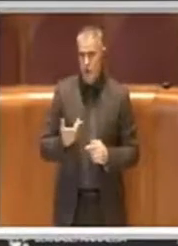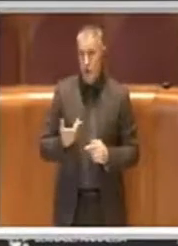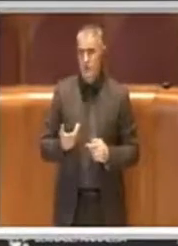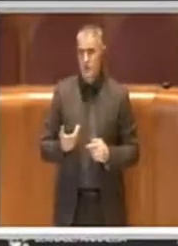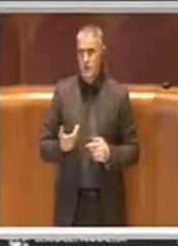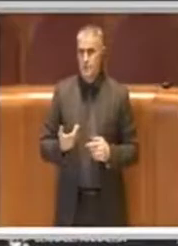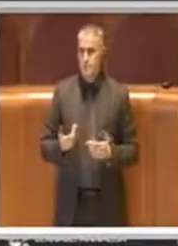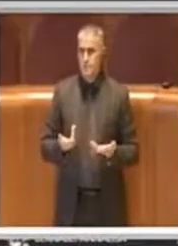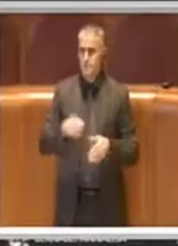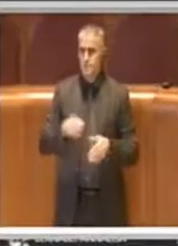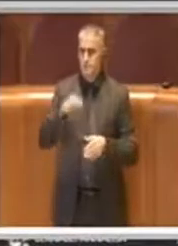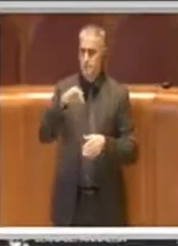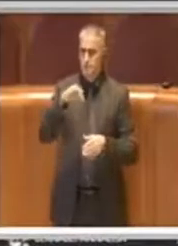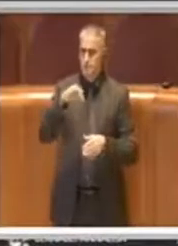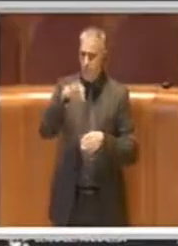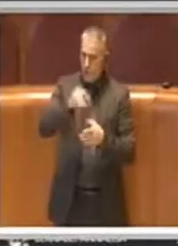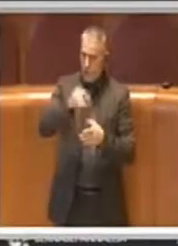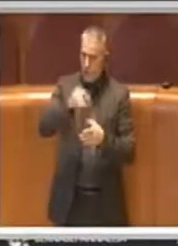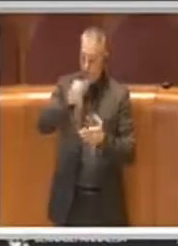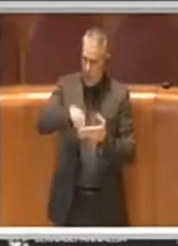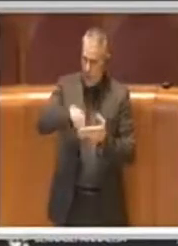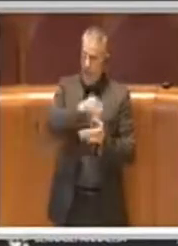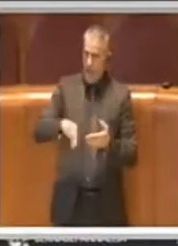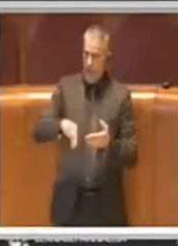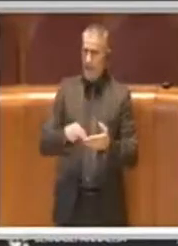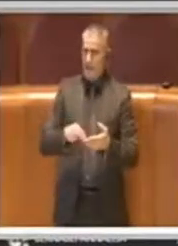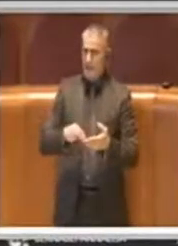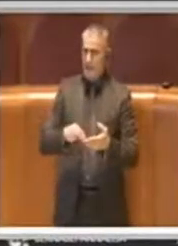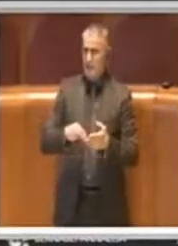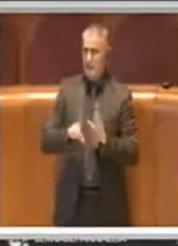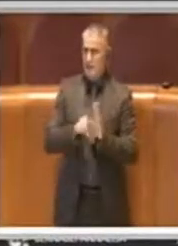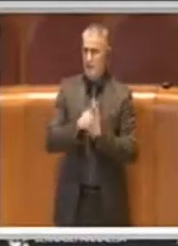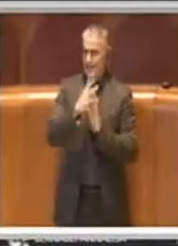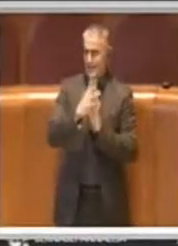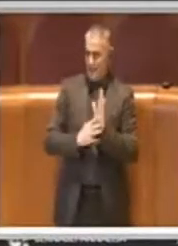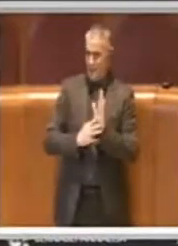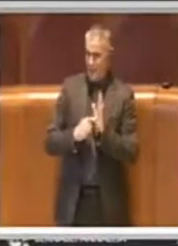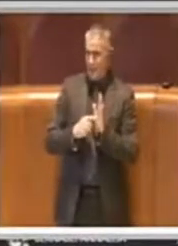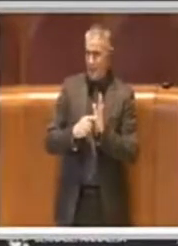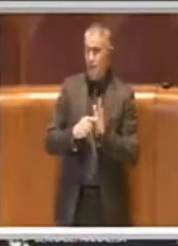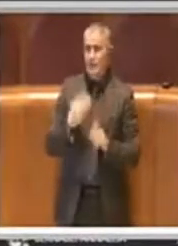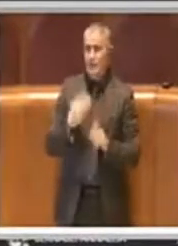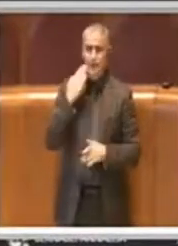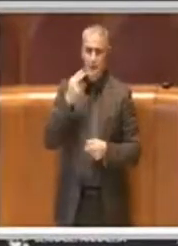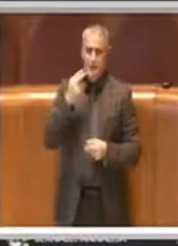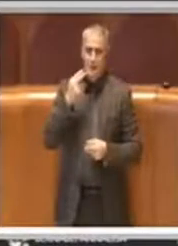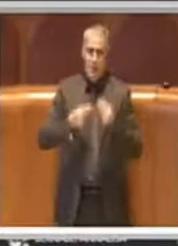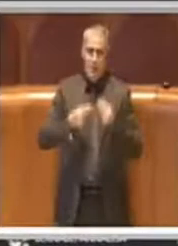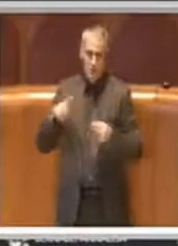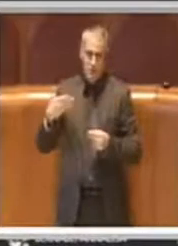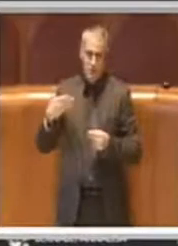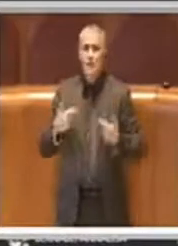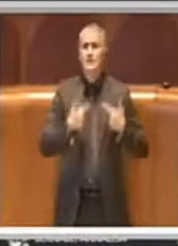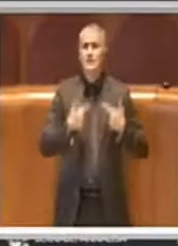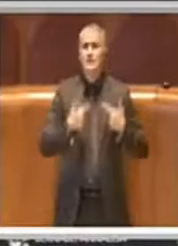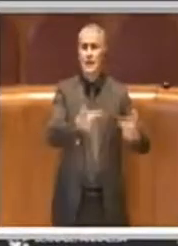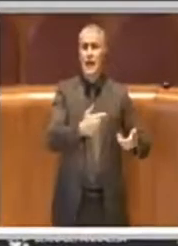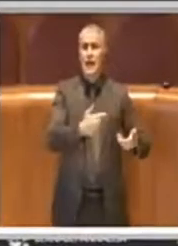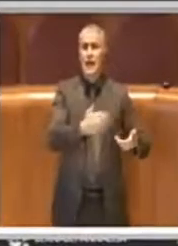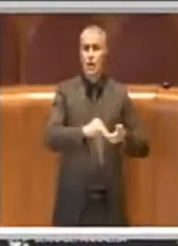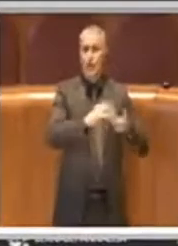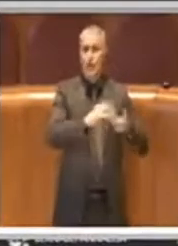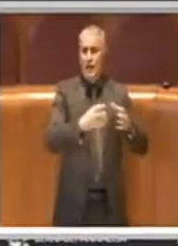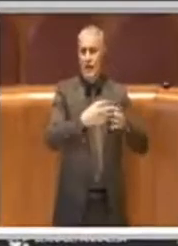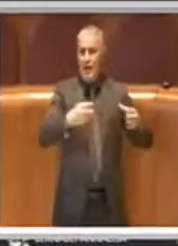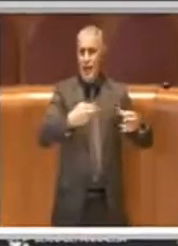votando queste delibere di debiti fuori bilancio in modo tale che si dà questo maggior respiro a Roma Metropolitane e